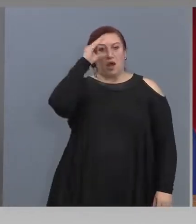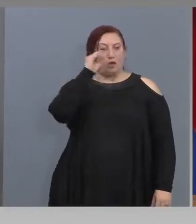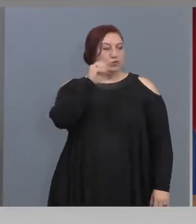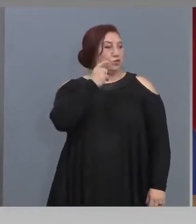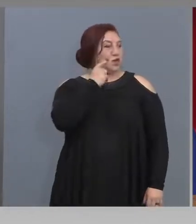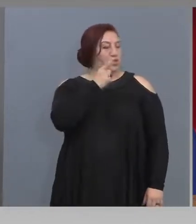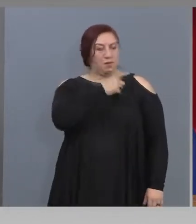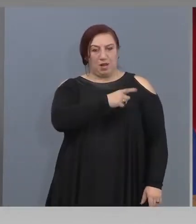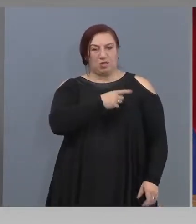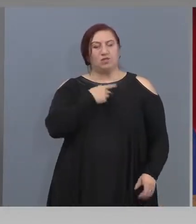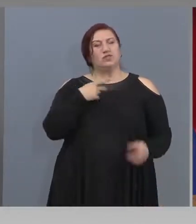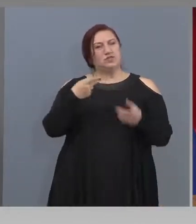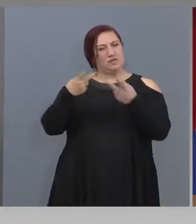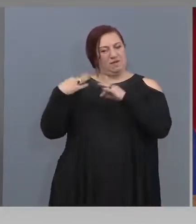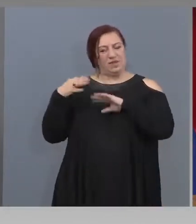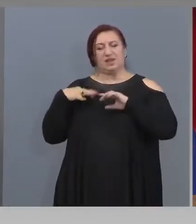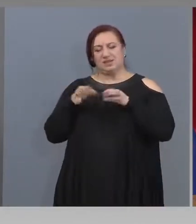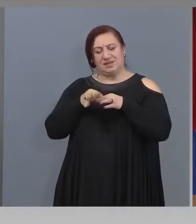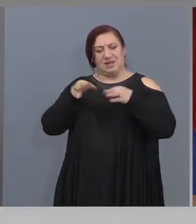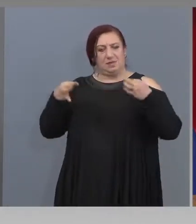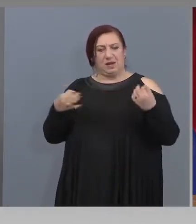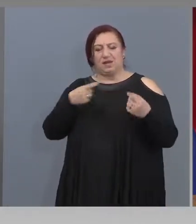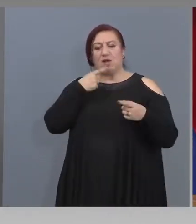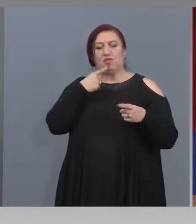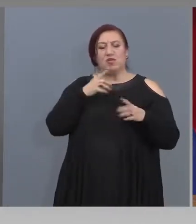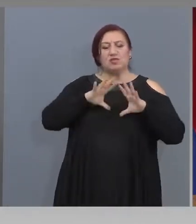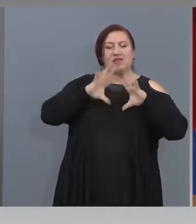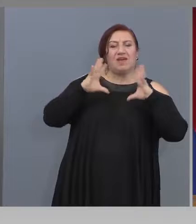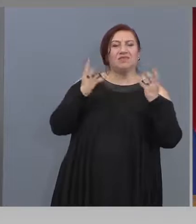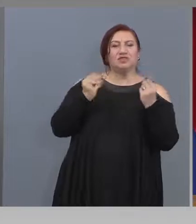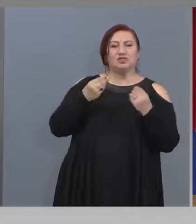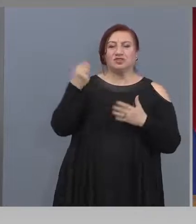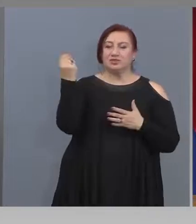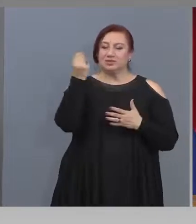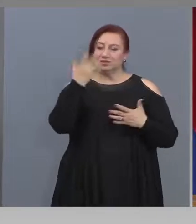атрактивни изкуства. Едно се остава така назад в